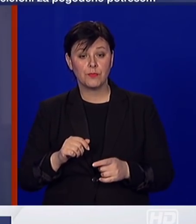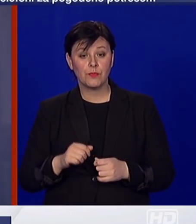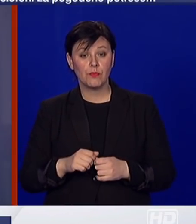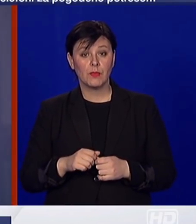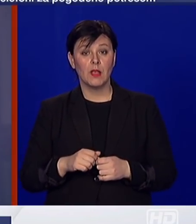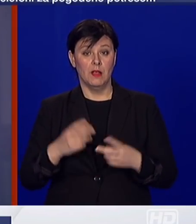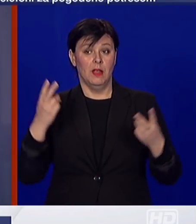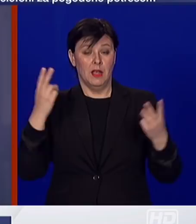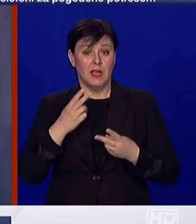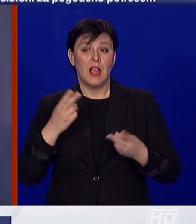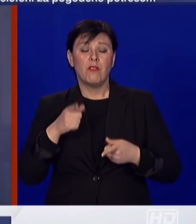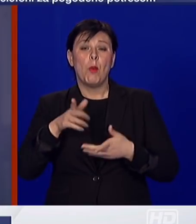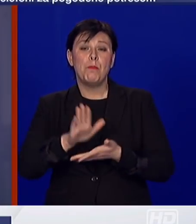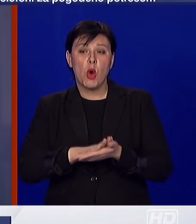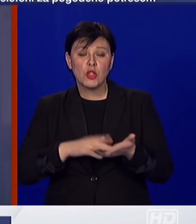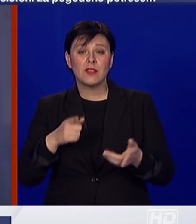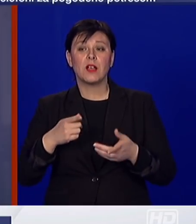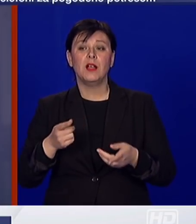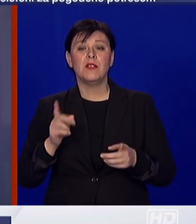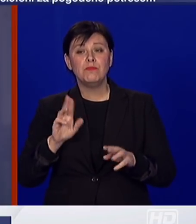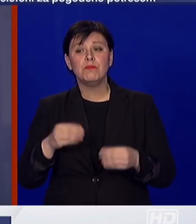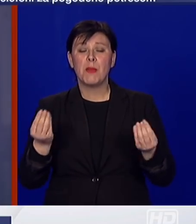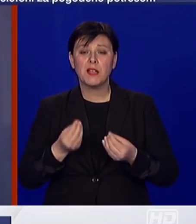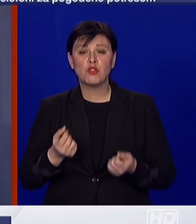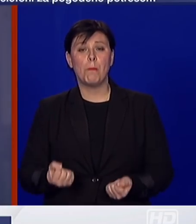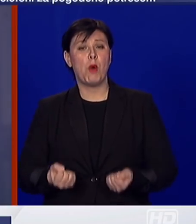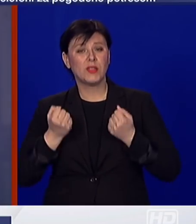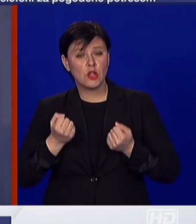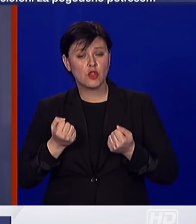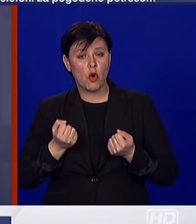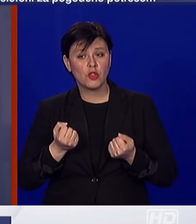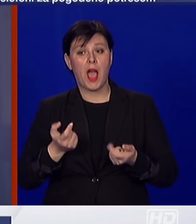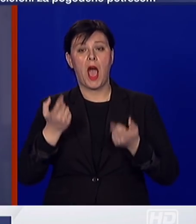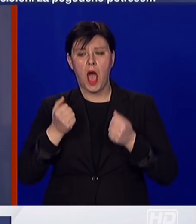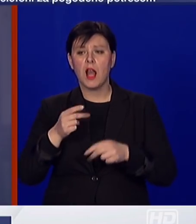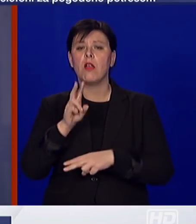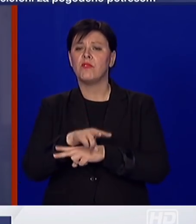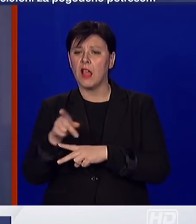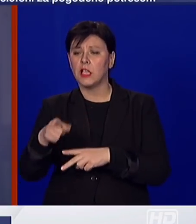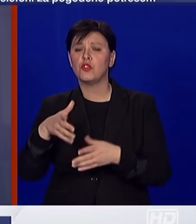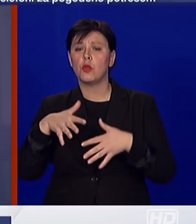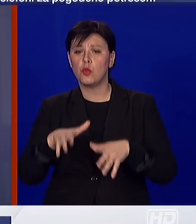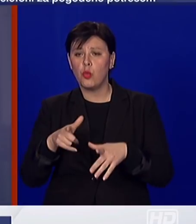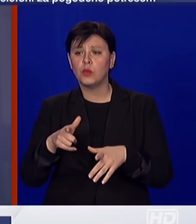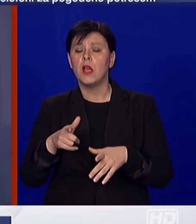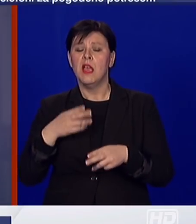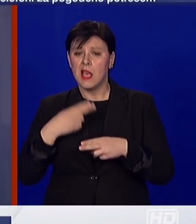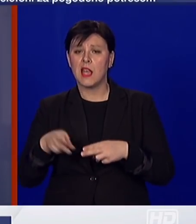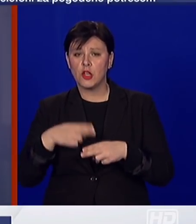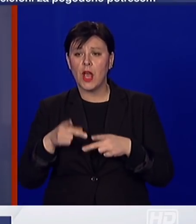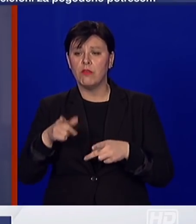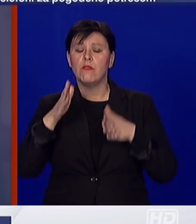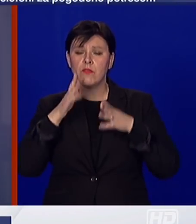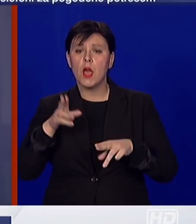početku postoje određene poteškoće, no nadležni ih rješavaju u hodu i vjeruju da će uskoro